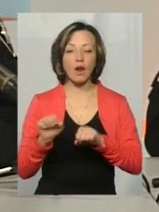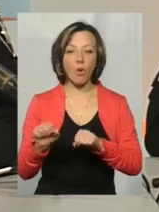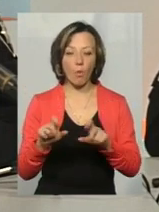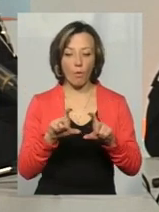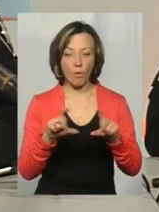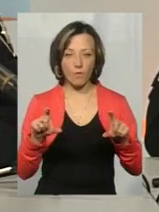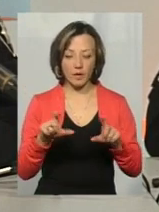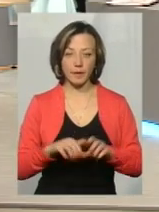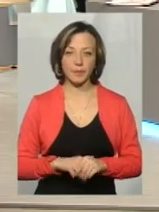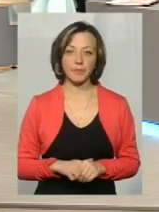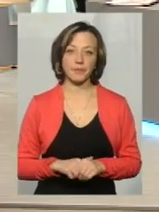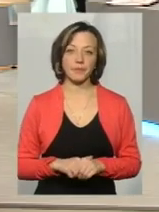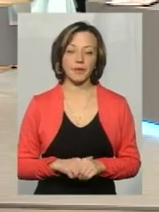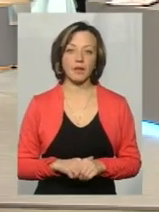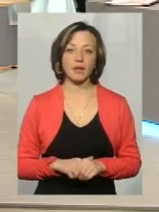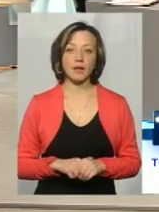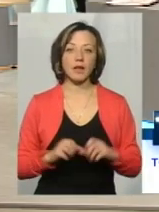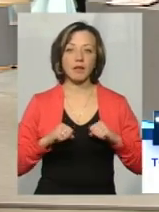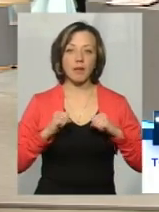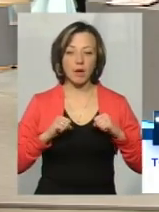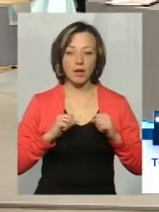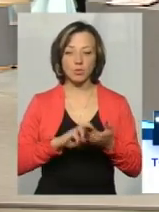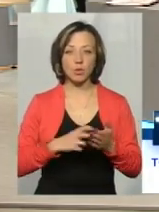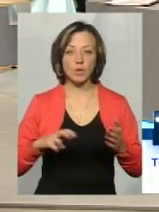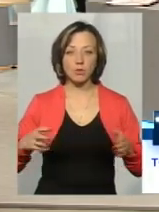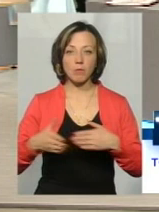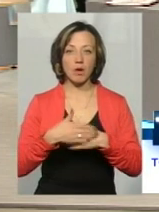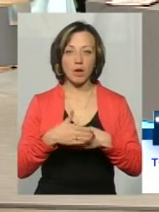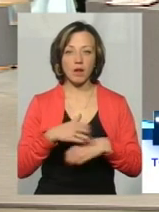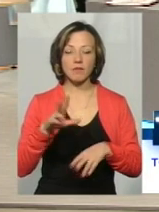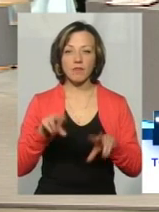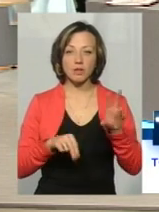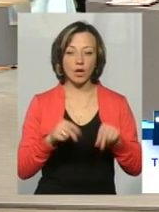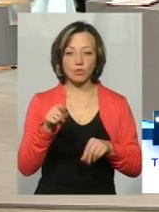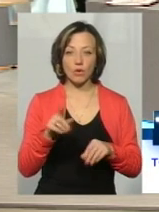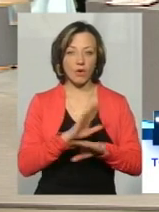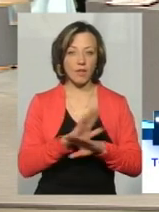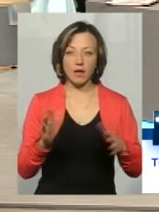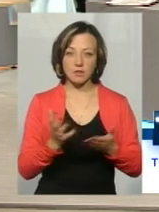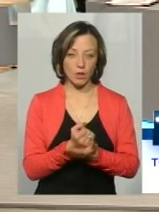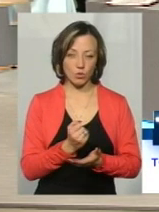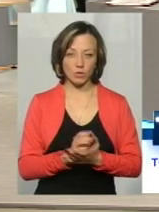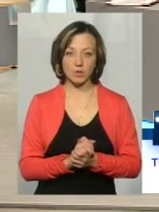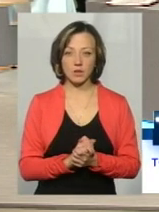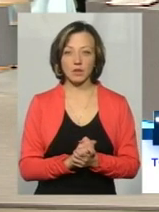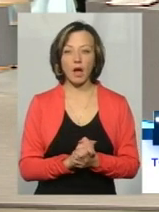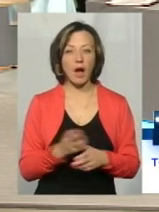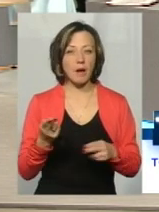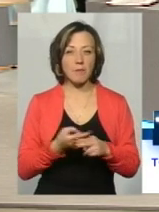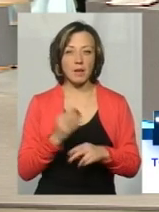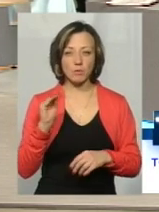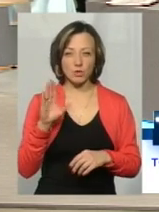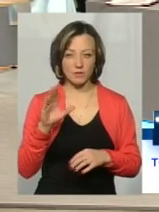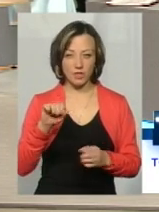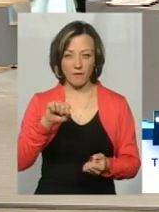страховки. Тобто, намагаються уникнути якогось покарання, вважаючи тим, що його не знайдуть. А без посвідчення водія